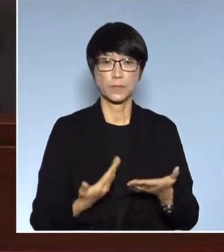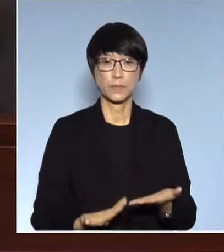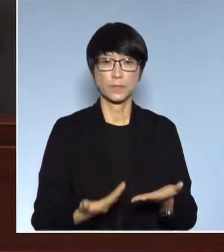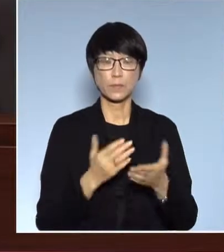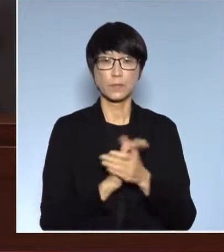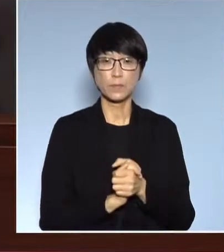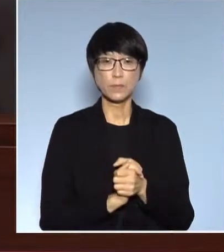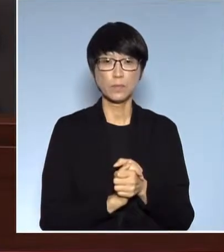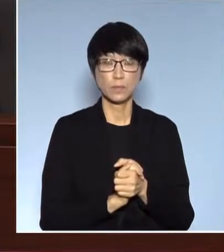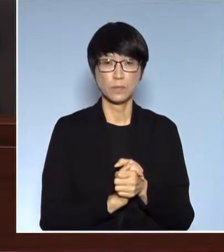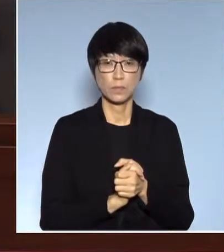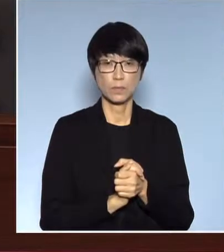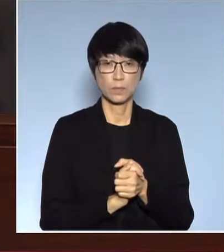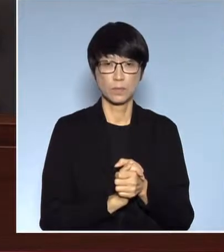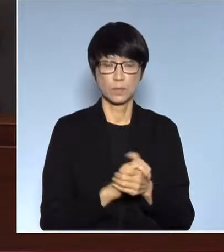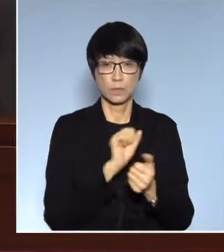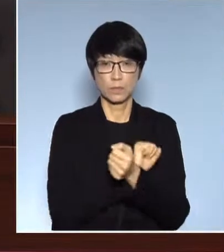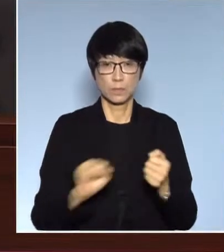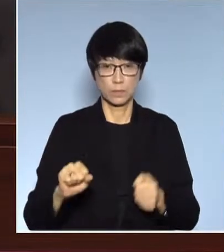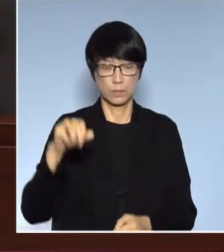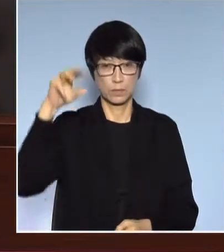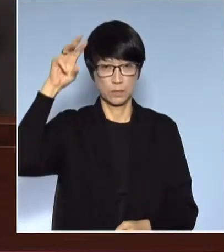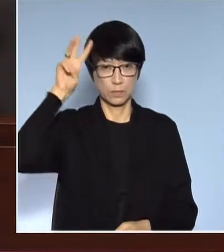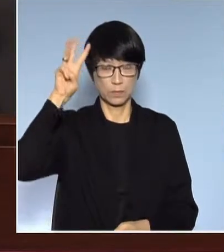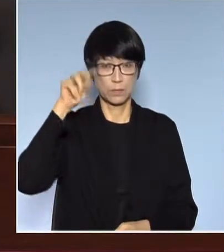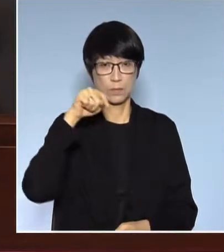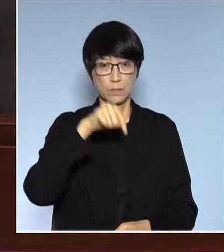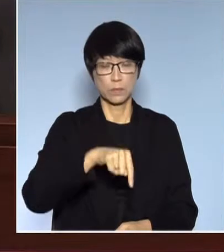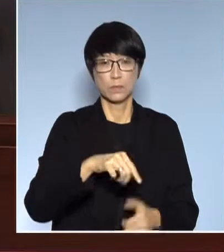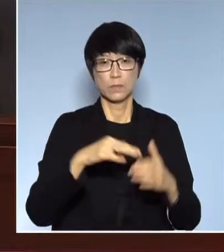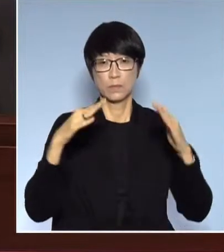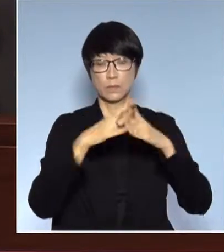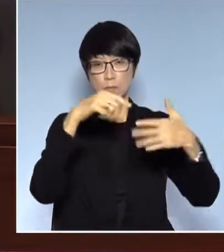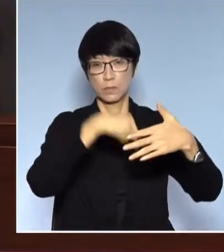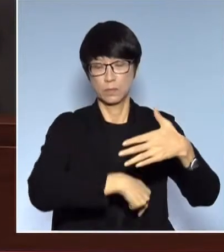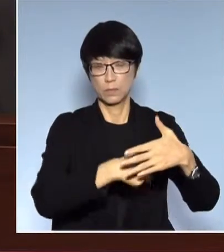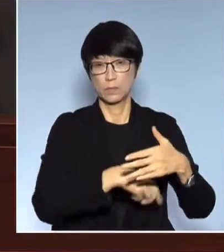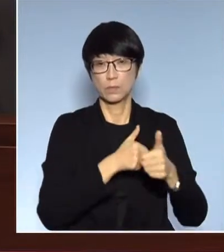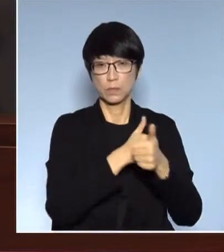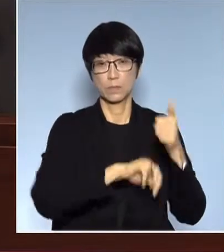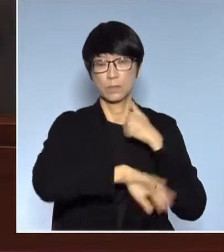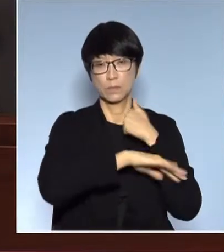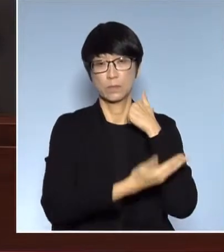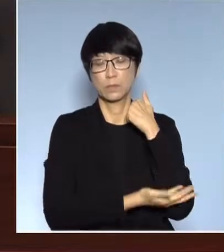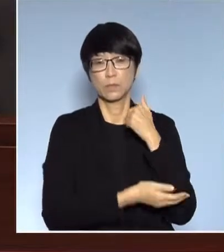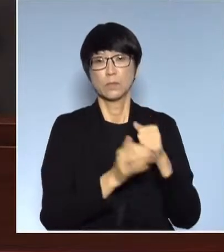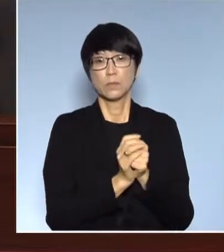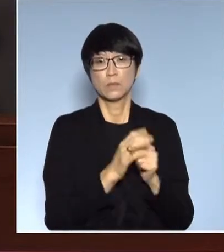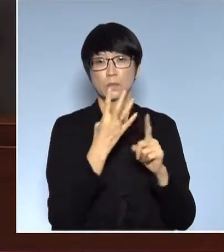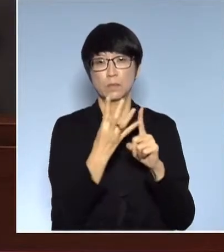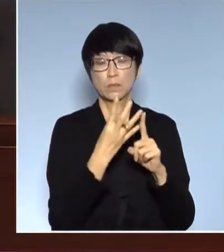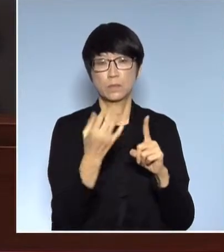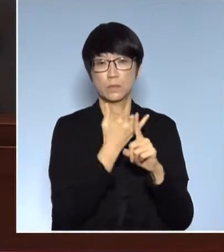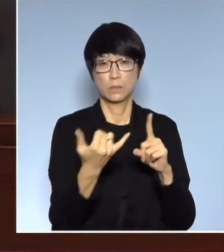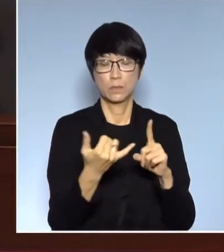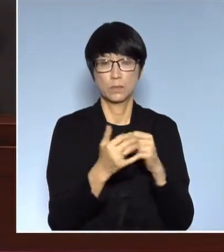在駐港的解放軍和它的人員呢無論在軍營裡面都要按照《基本法》第14條第16條